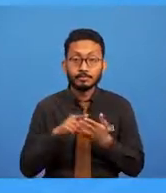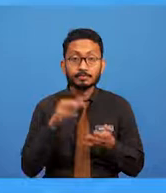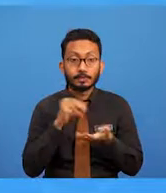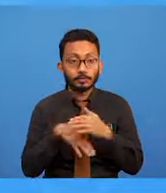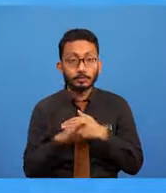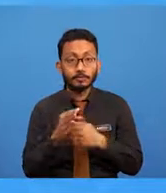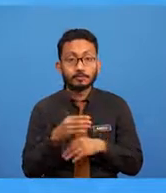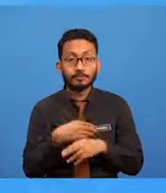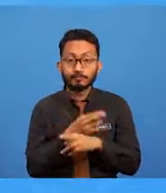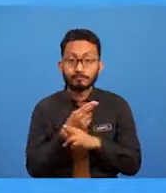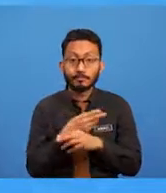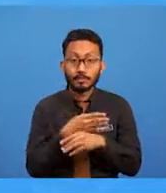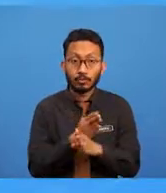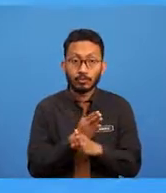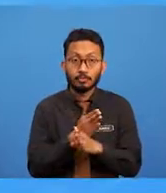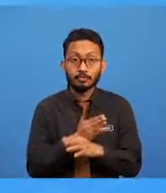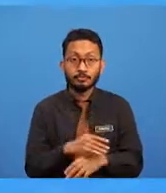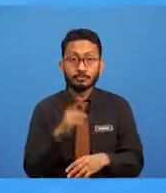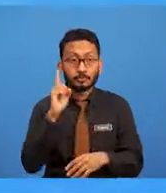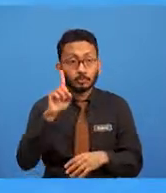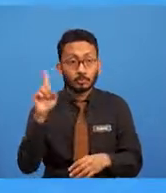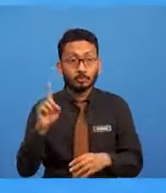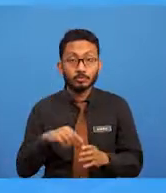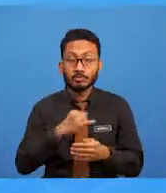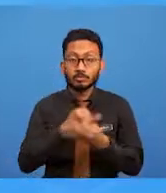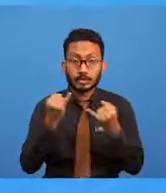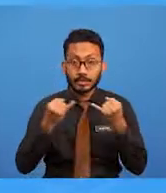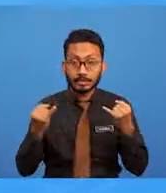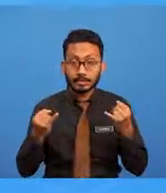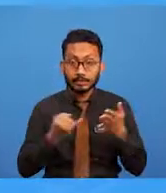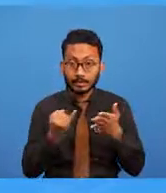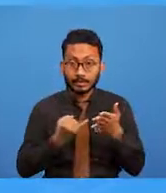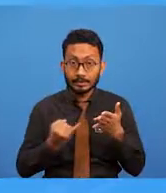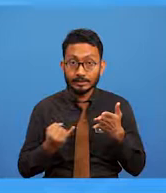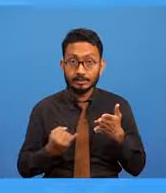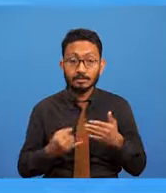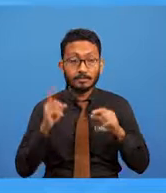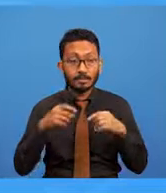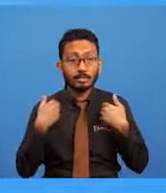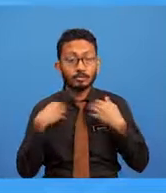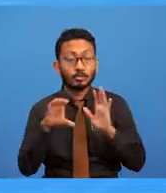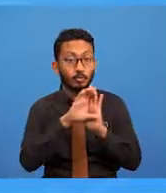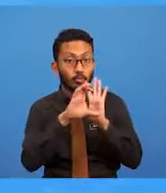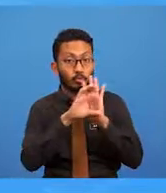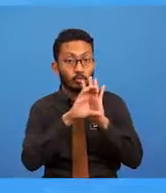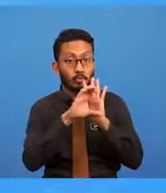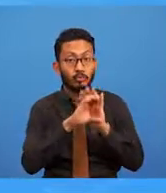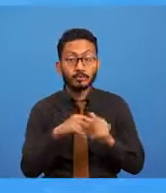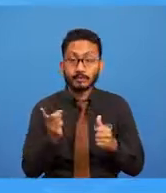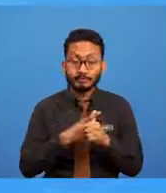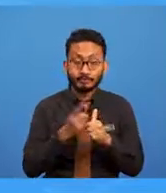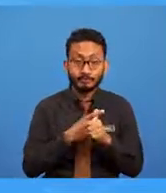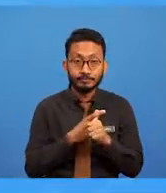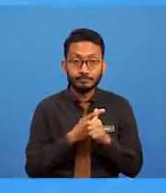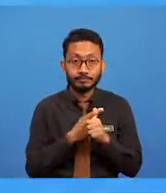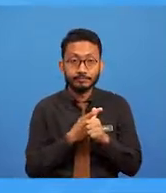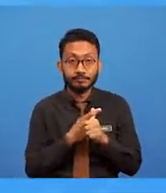sesuatu ilustrasi. Antara sasaran pengguna adalah yang pertama, sasaran